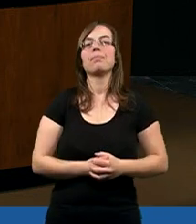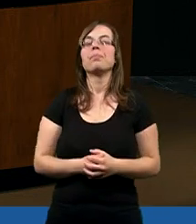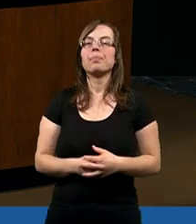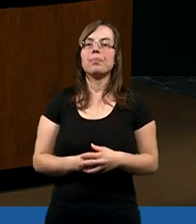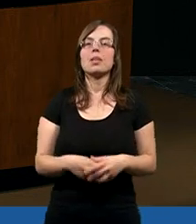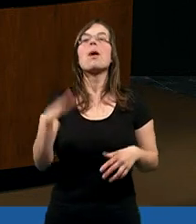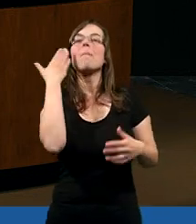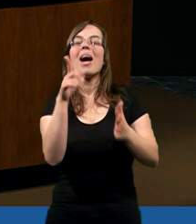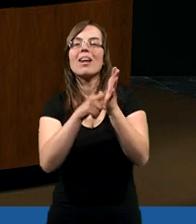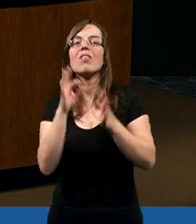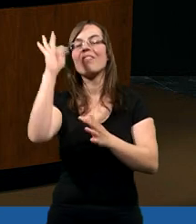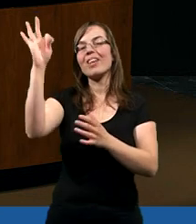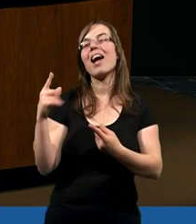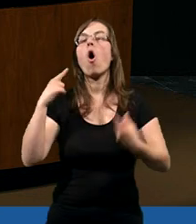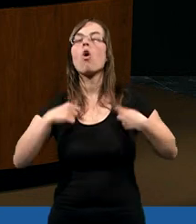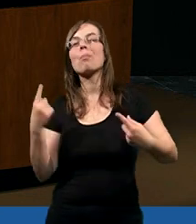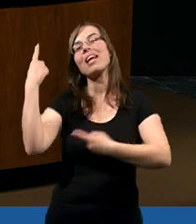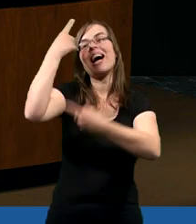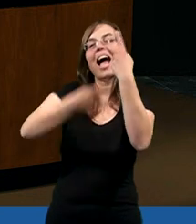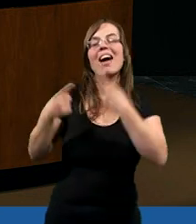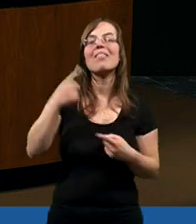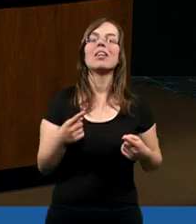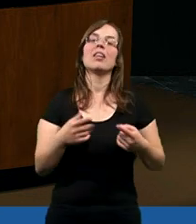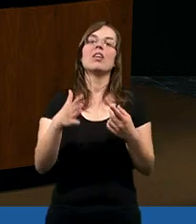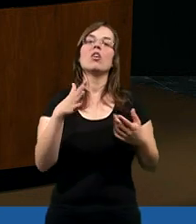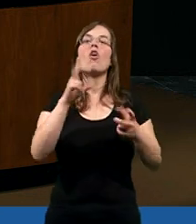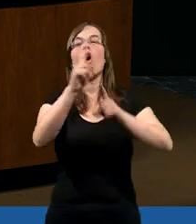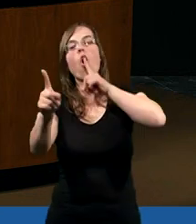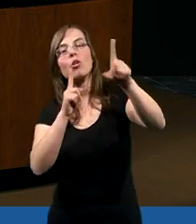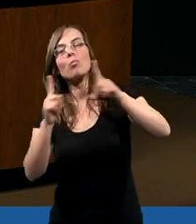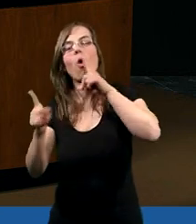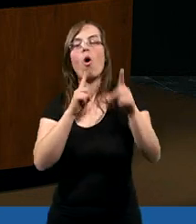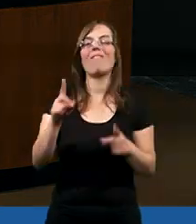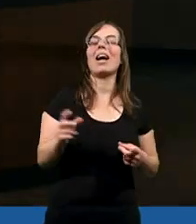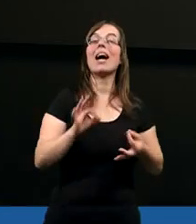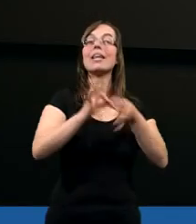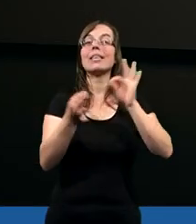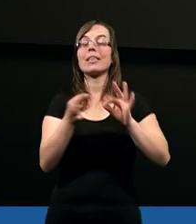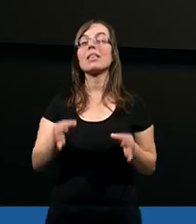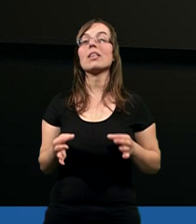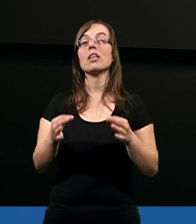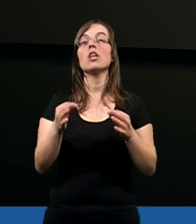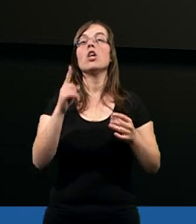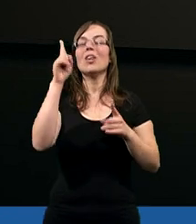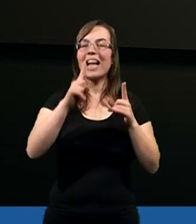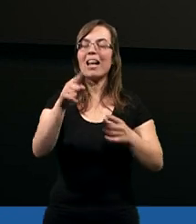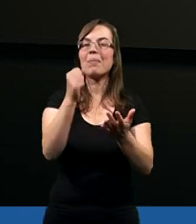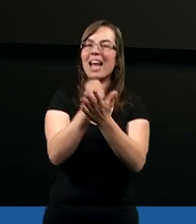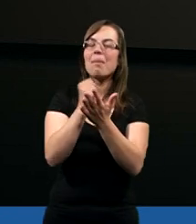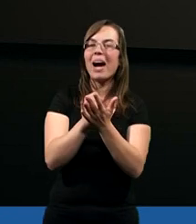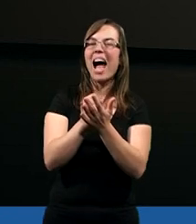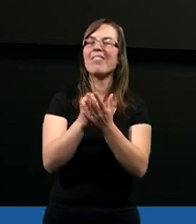często czy w osobistej refleksji, czy w rozmowach, gdy skonfrontujemy